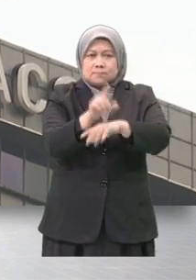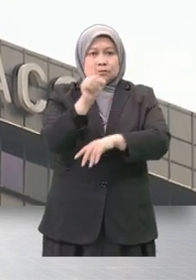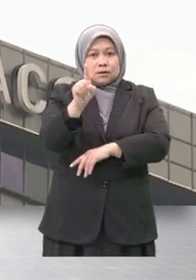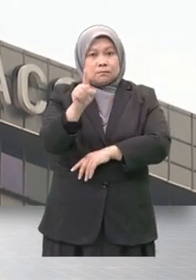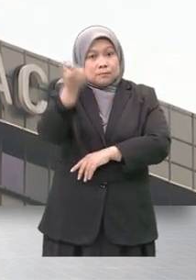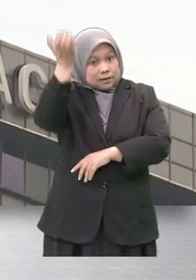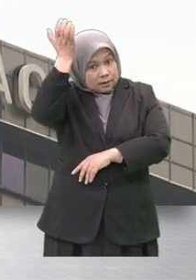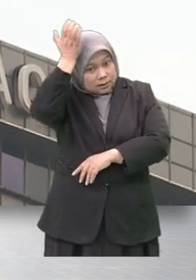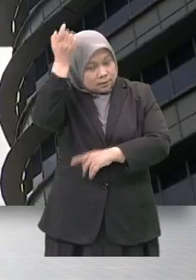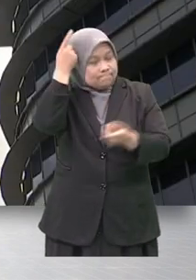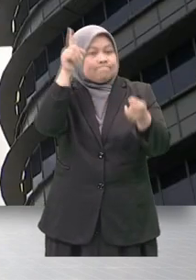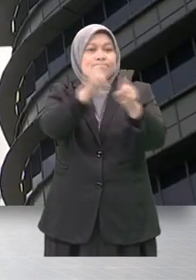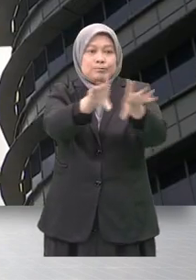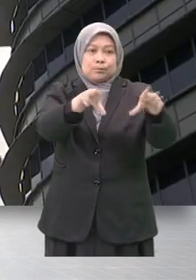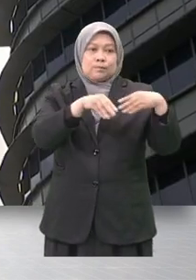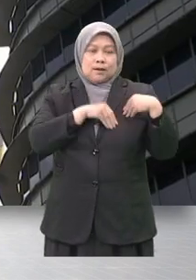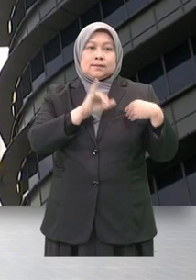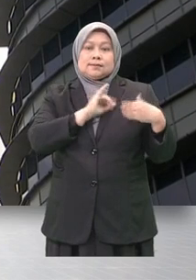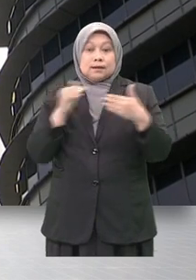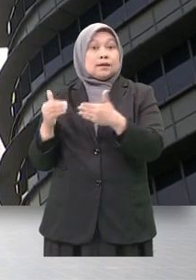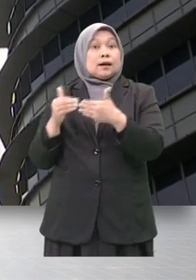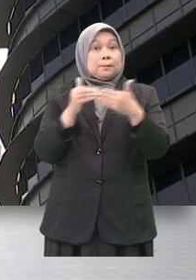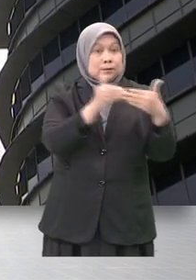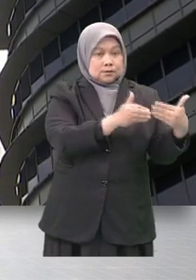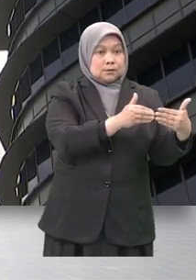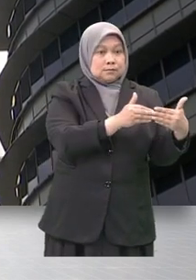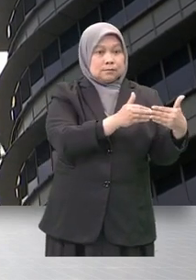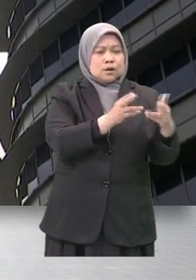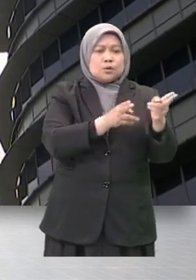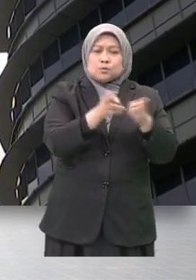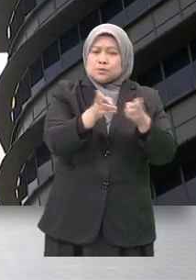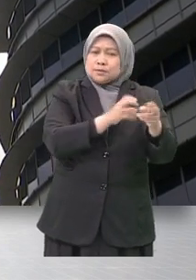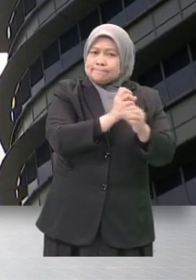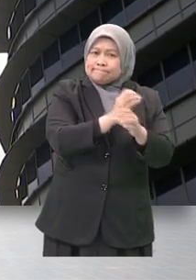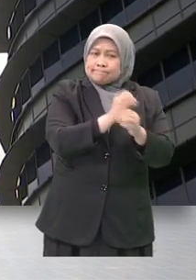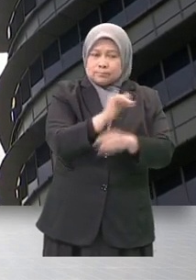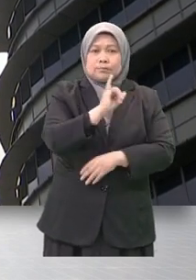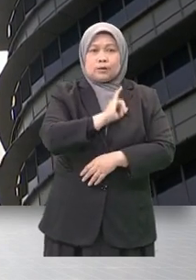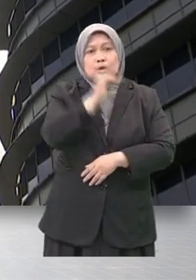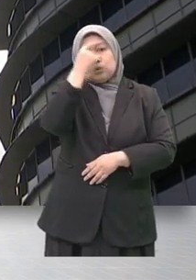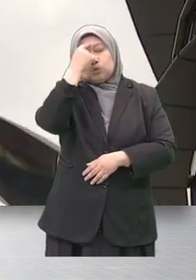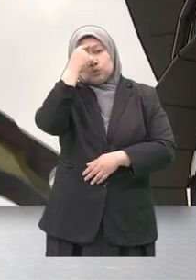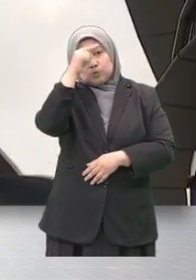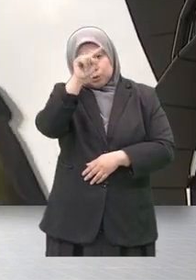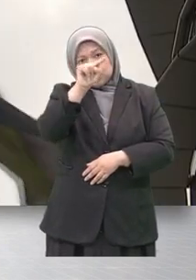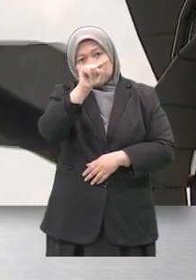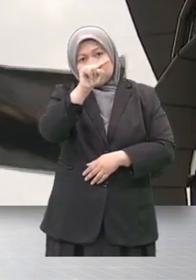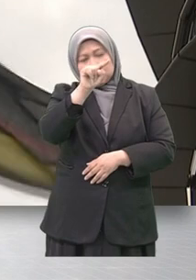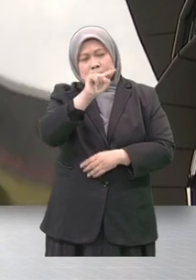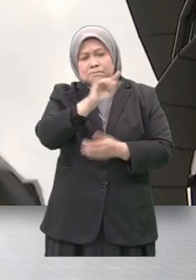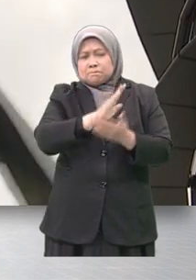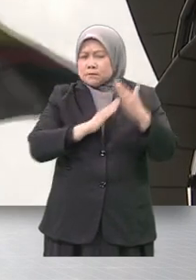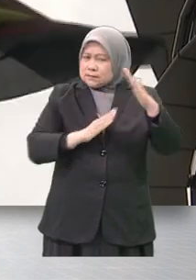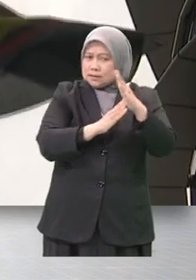berkenankan perlantikan ini. Saya akan meneruskan usaha saya dalam mencegah rasuah